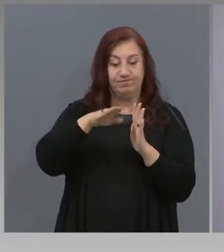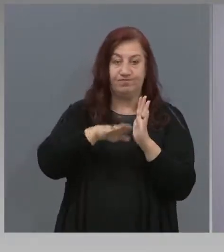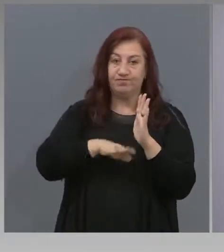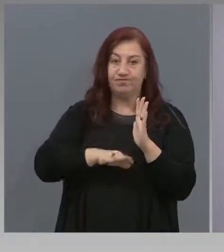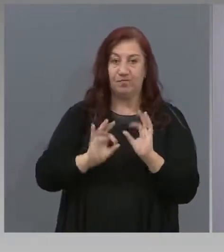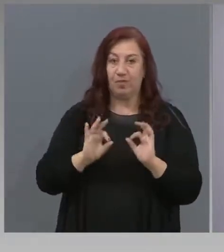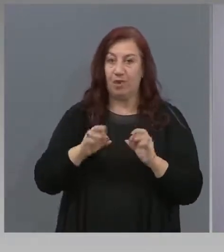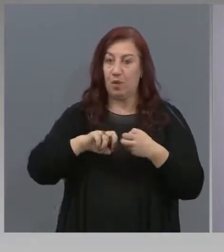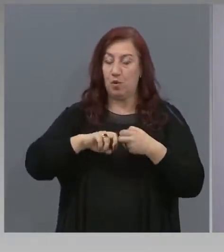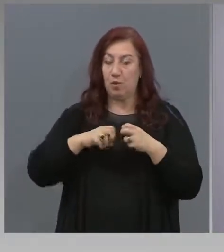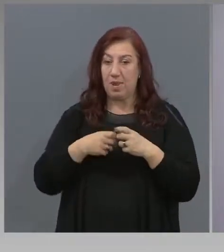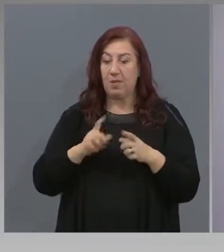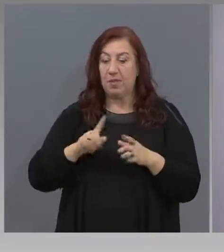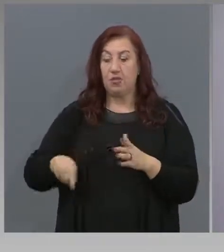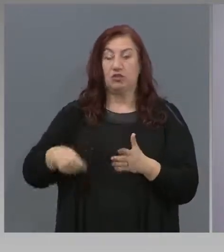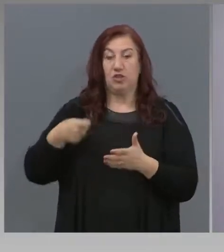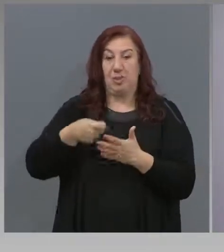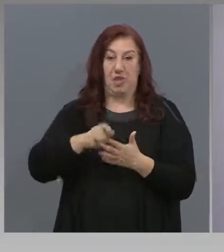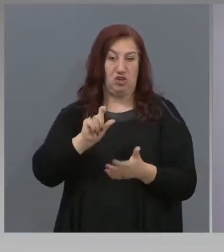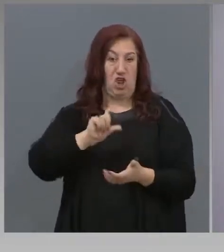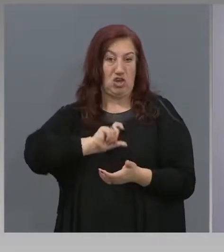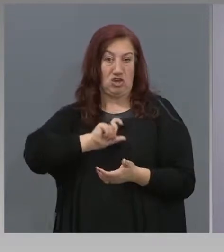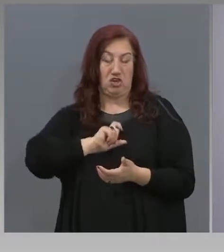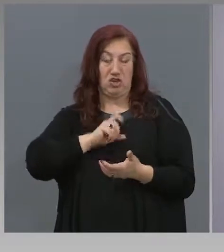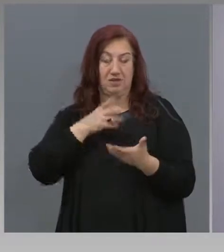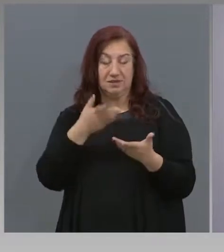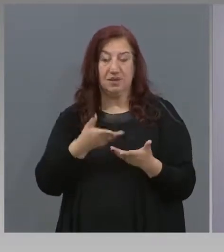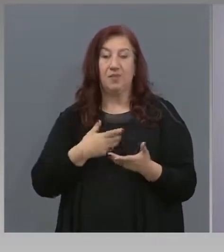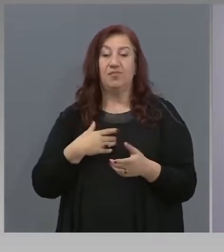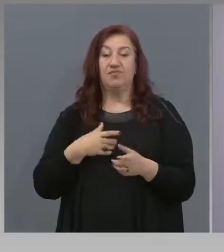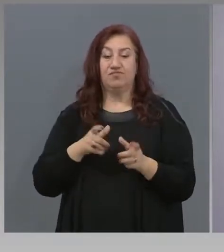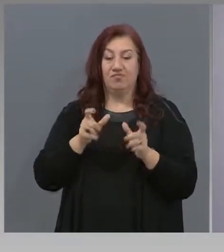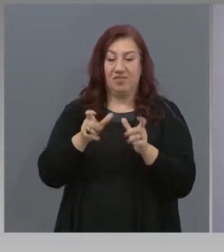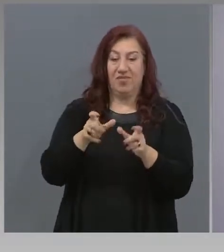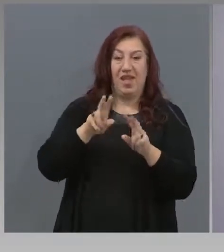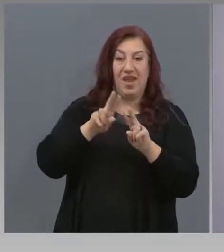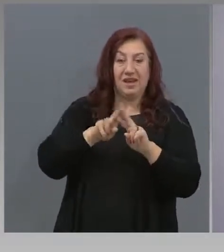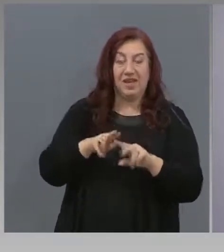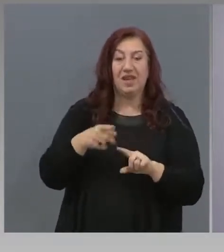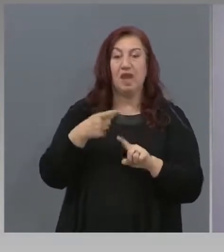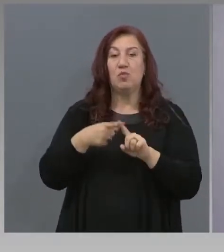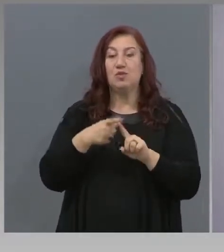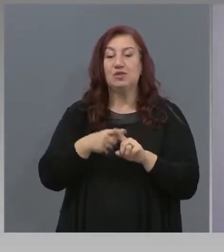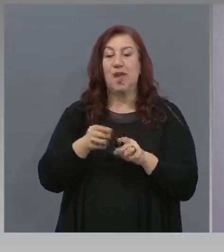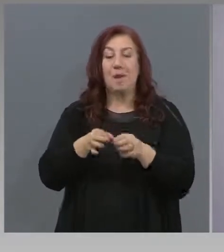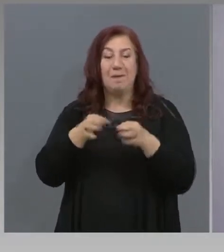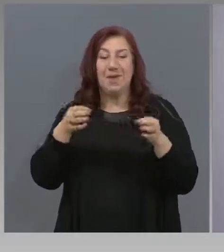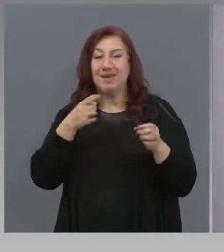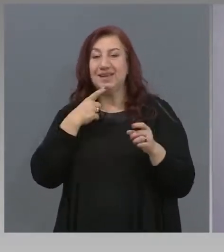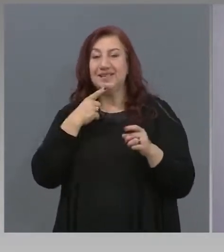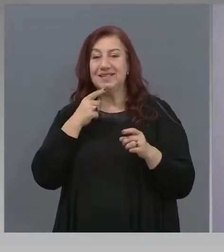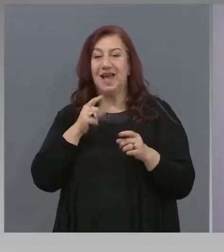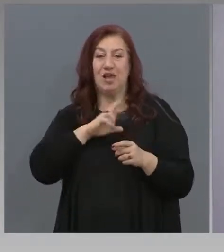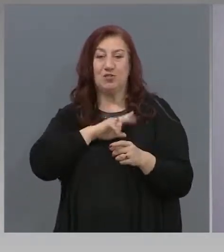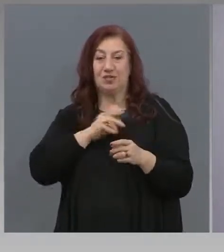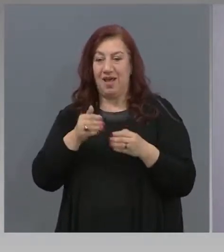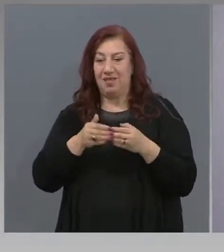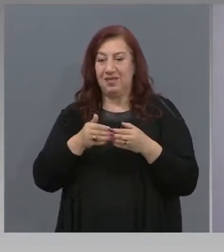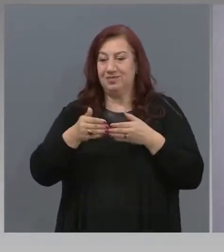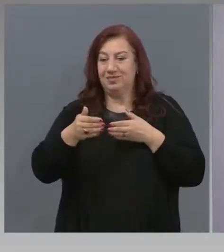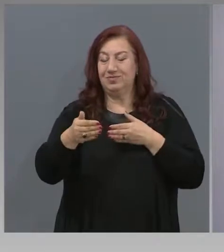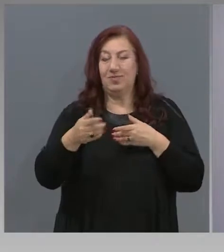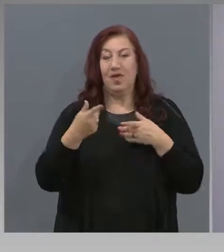занимания. Карантината и мерките за социална дистанция, които предлагаме, са по-успешни и благодарения на това, че